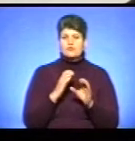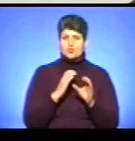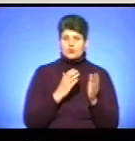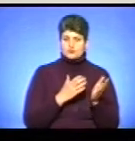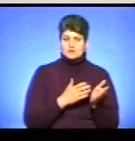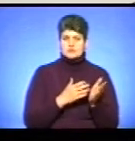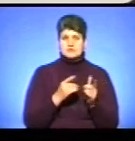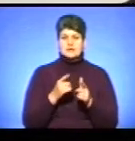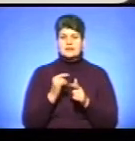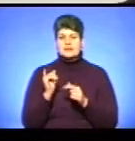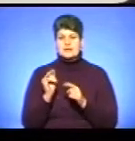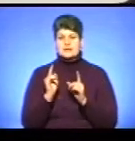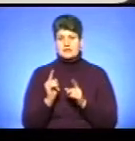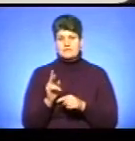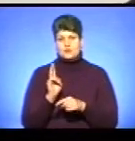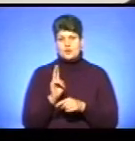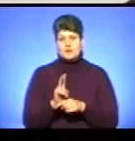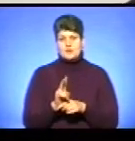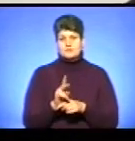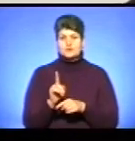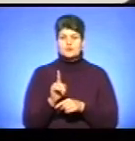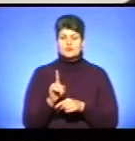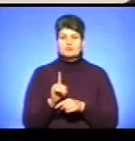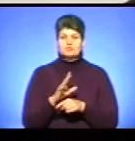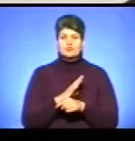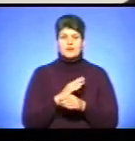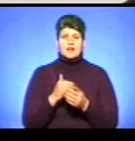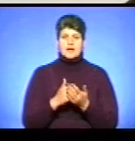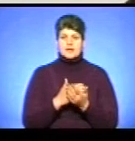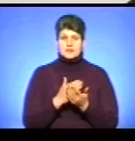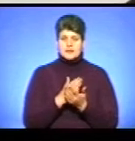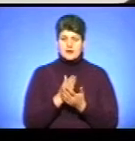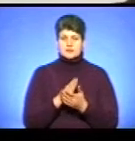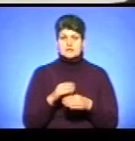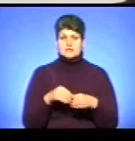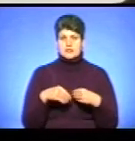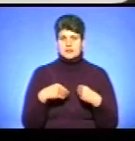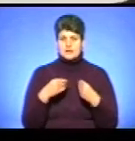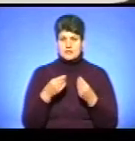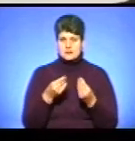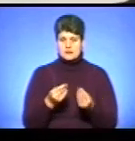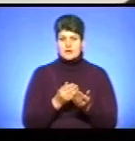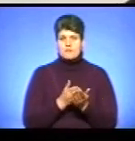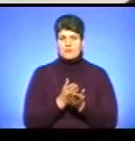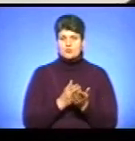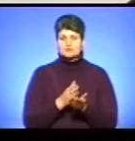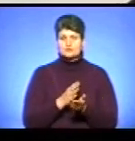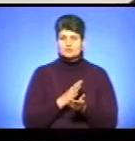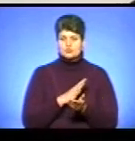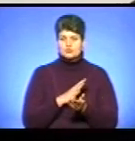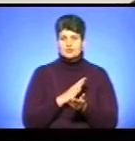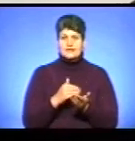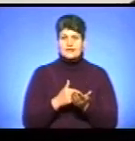і навіть тролейбусів, щоб якість їх і надання послуг було значно